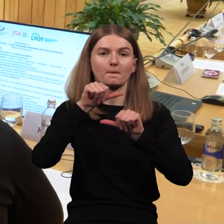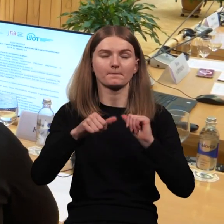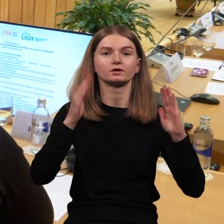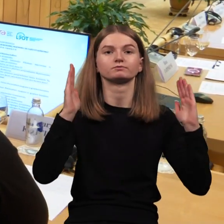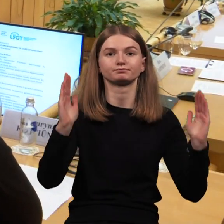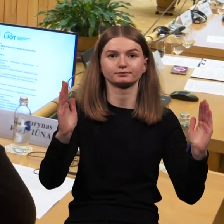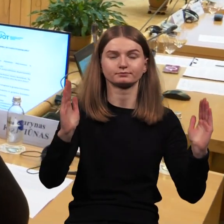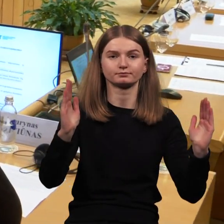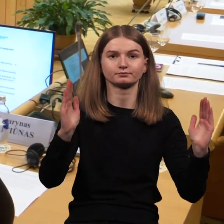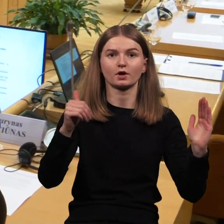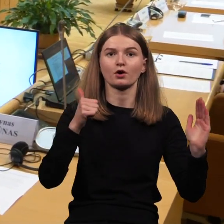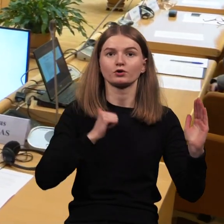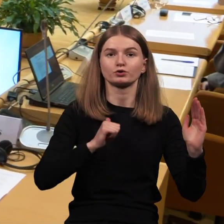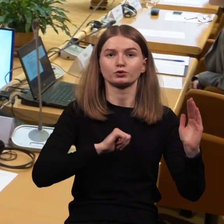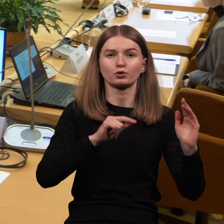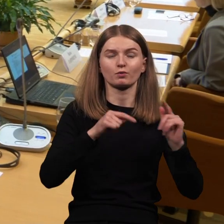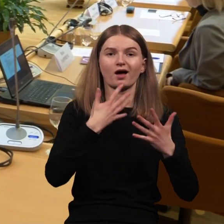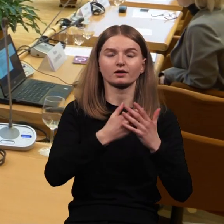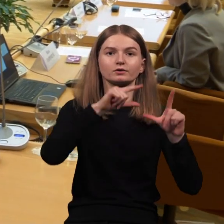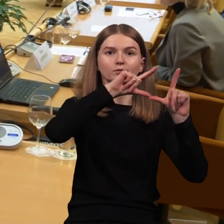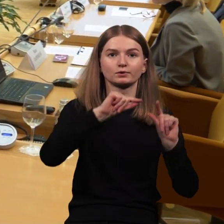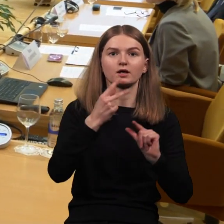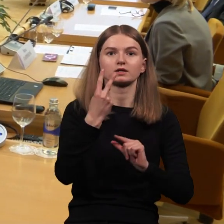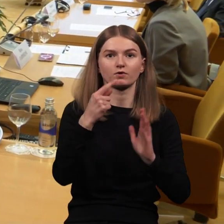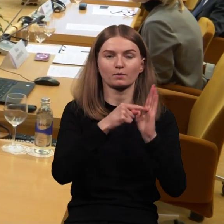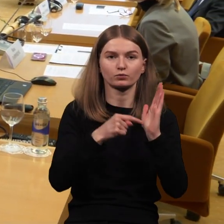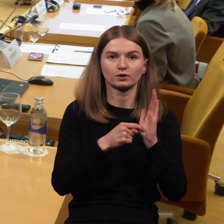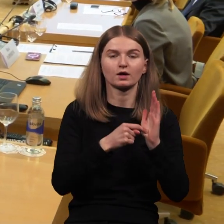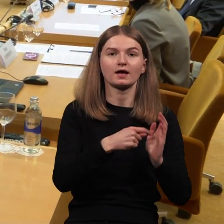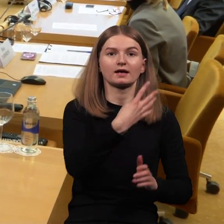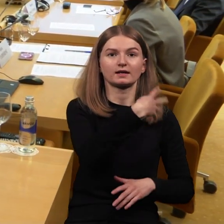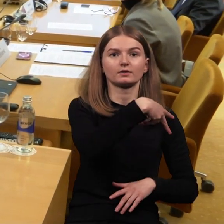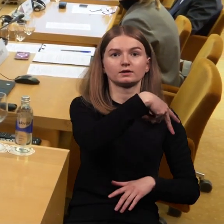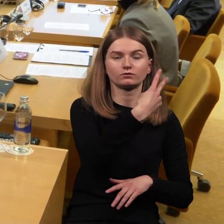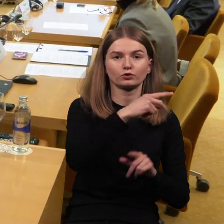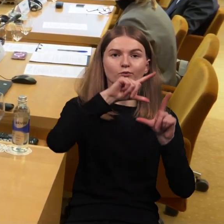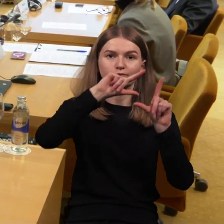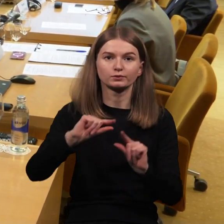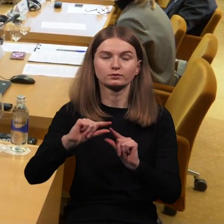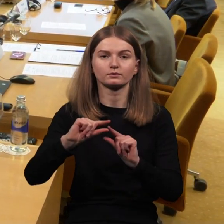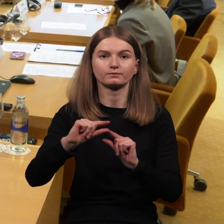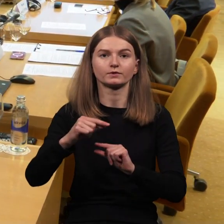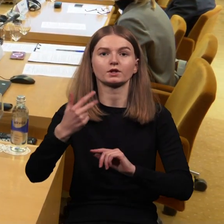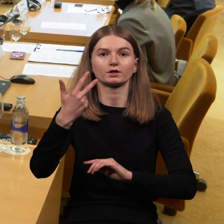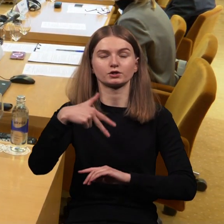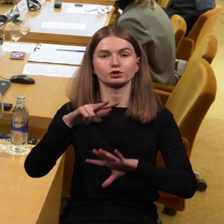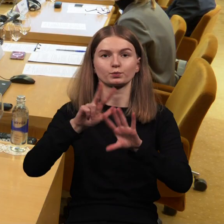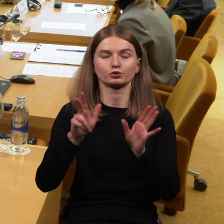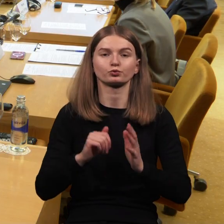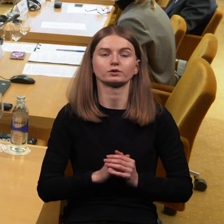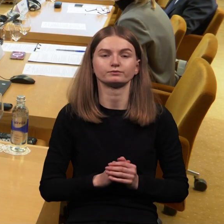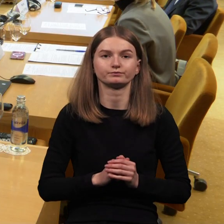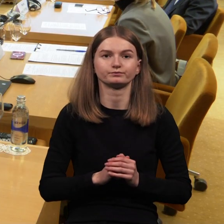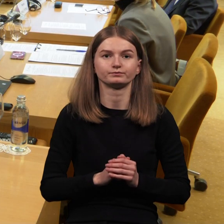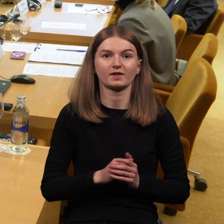indeksas sumažėjo dviem punktais – nuo 42 iki 38. Krito ne tik pilietinės galios